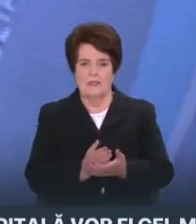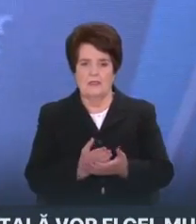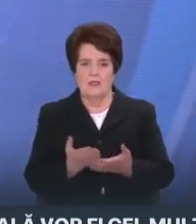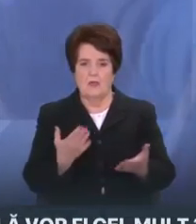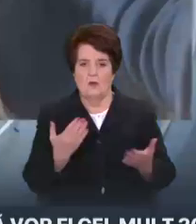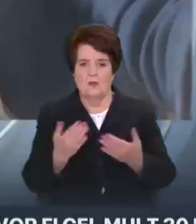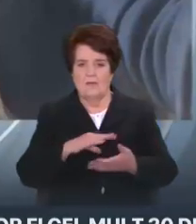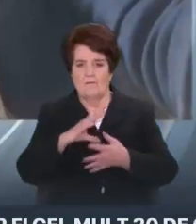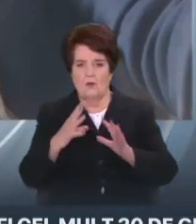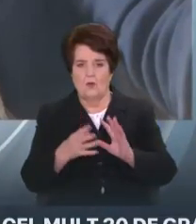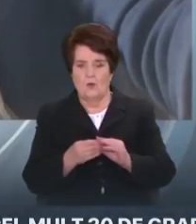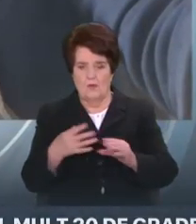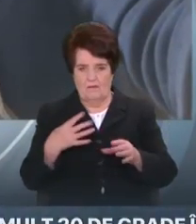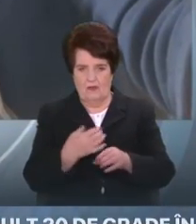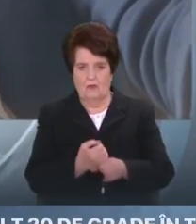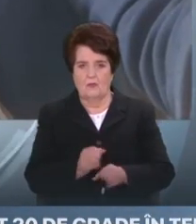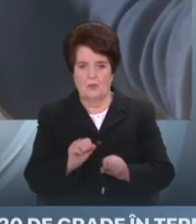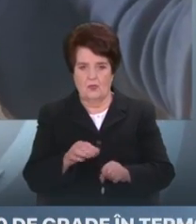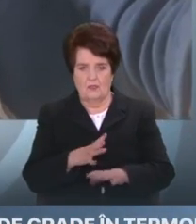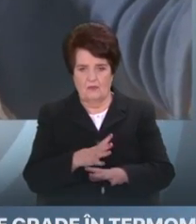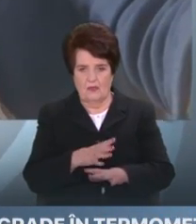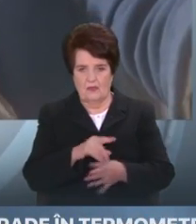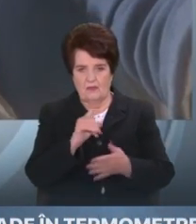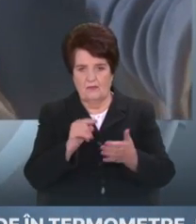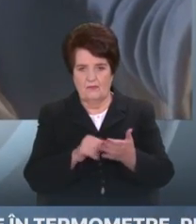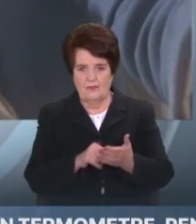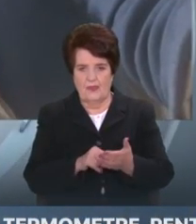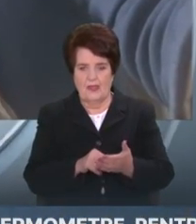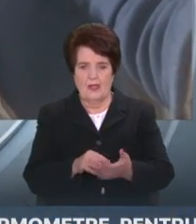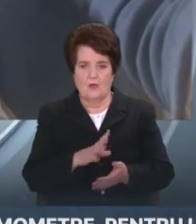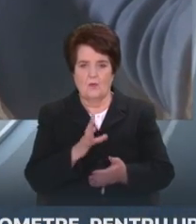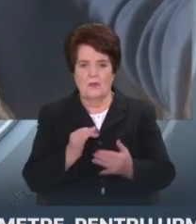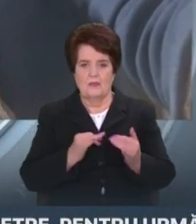volumul va fi redus așa cum se discuta și anterior?